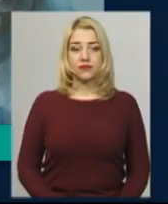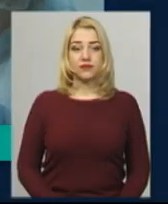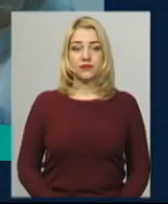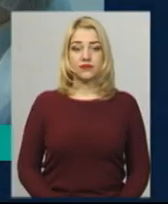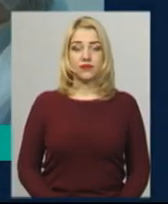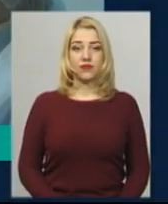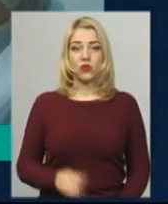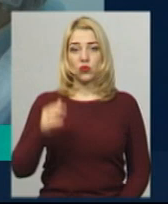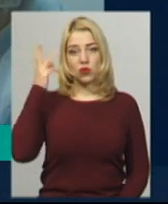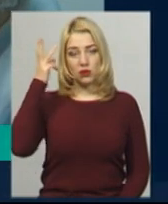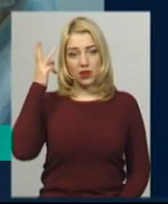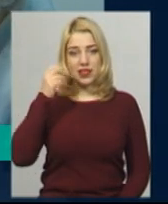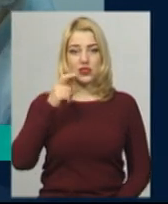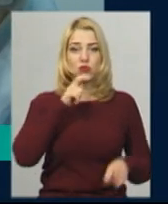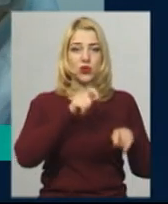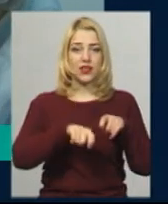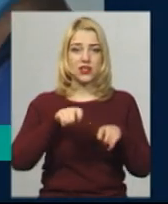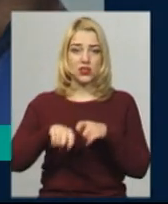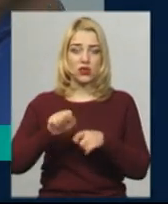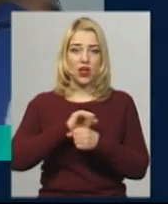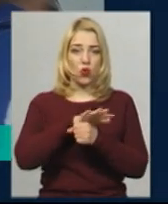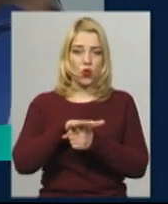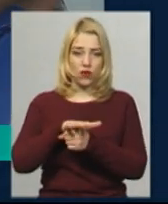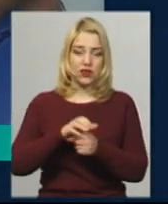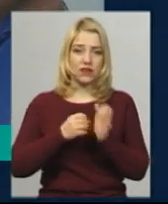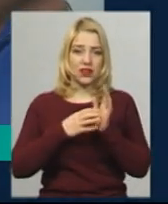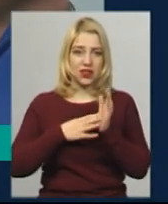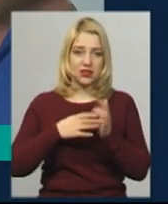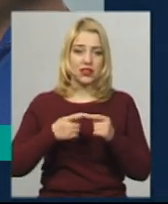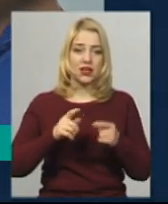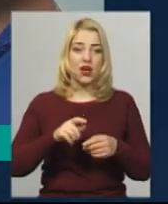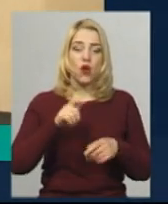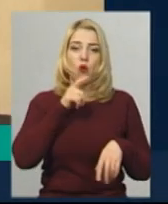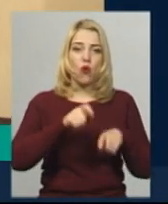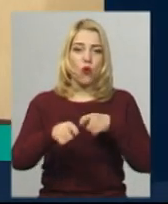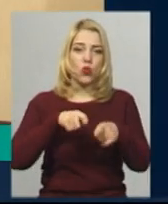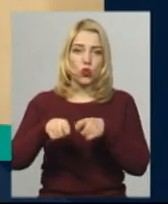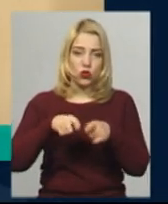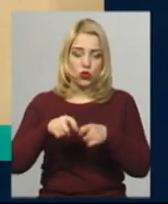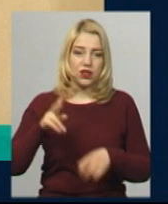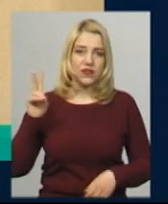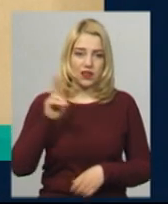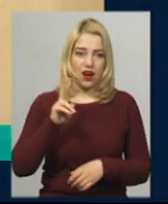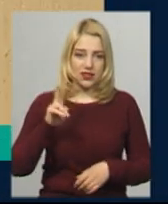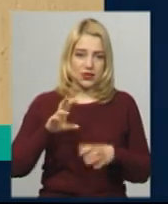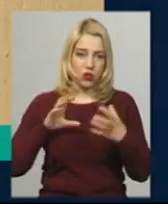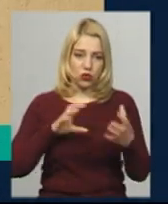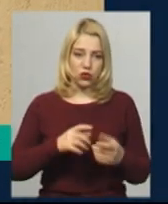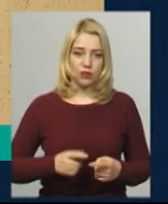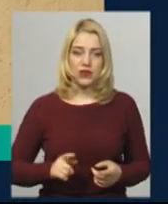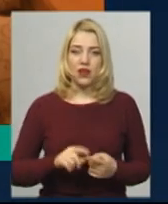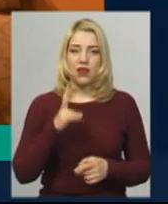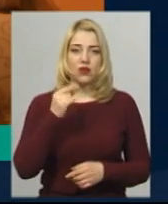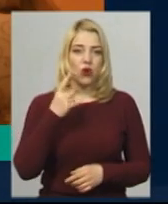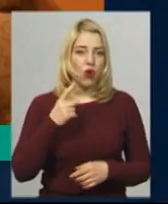У Хмельницькому тестують на ковід-19 кондукторів комунального транспорту. Жодна особа нині не перебуває у